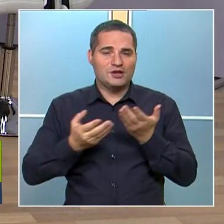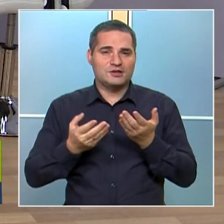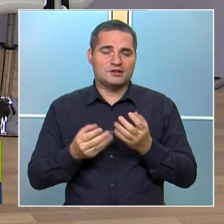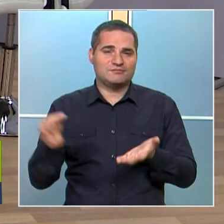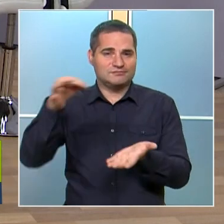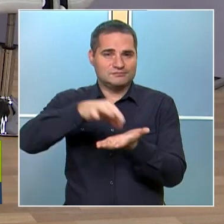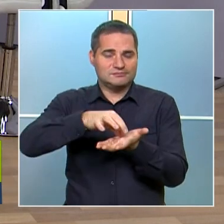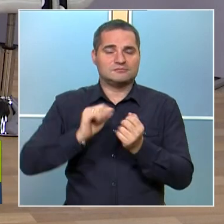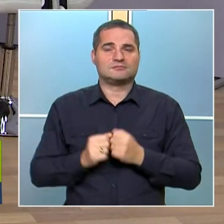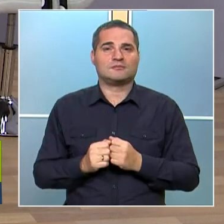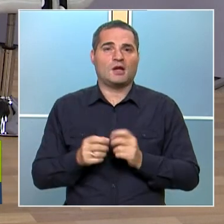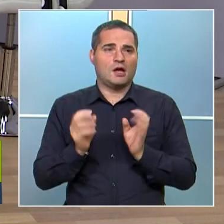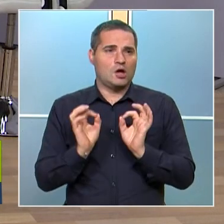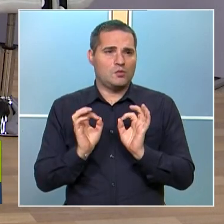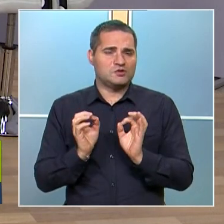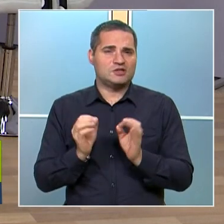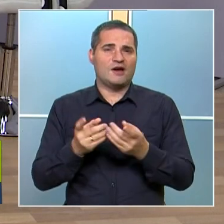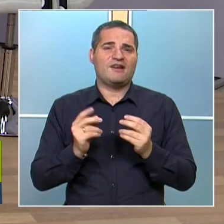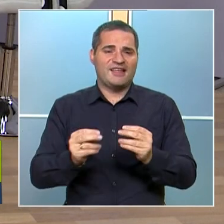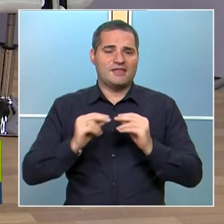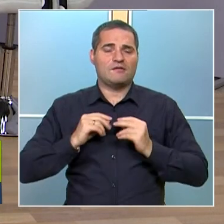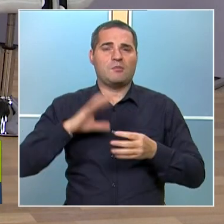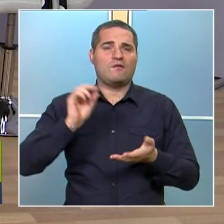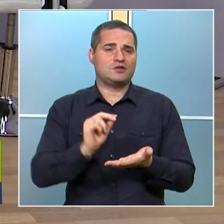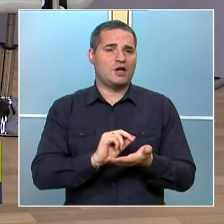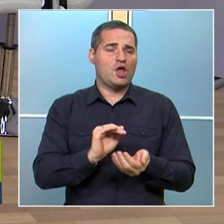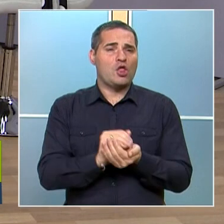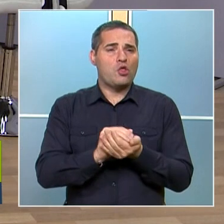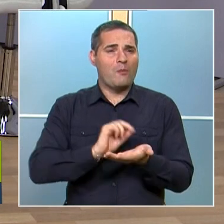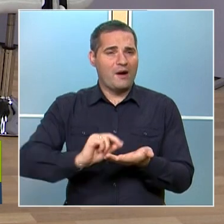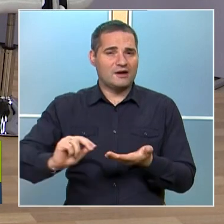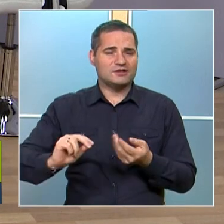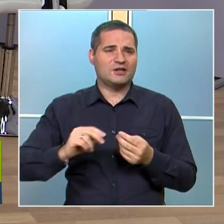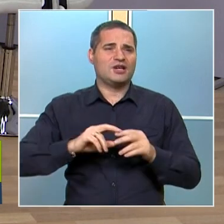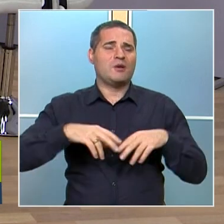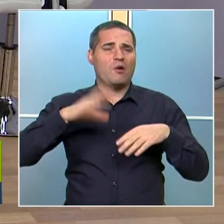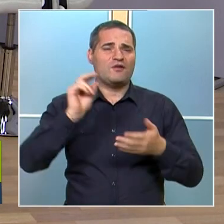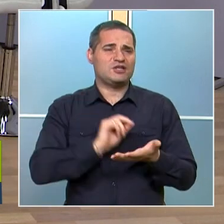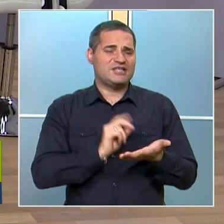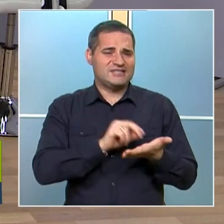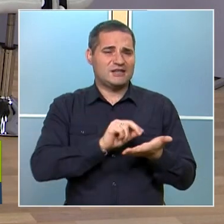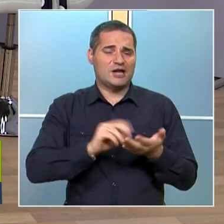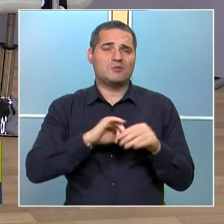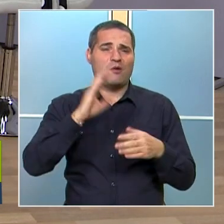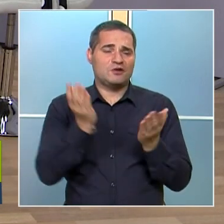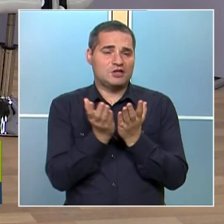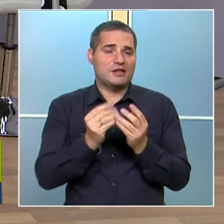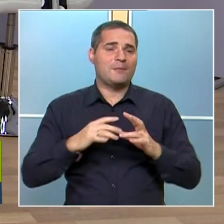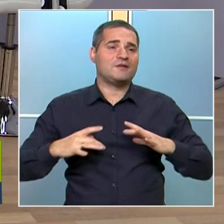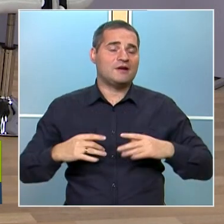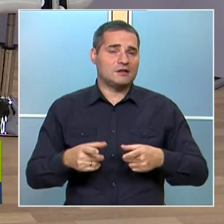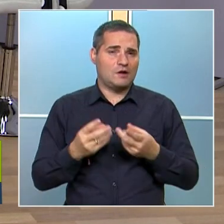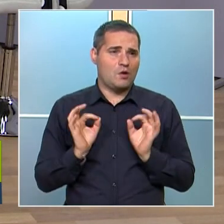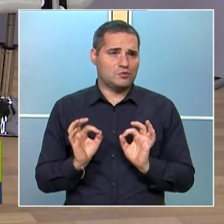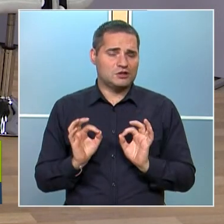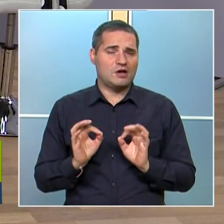А означава ли даването на повече домашни и съответно решаването на повече задачи, четенето на книги и така нататъка през вакансиите,